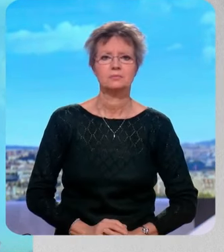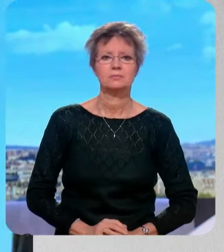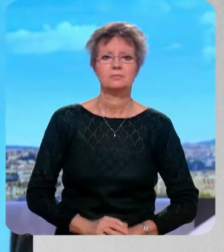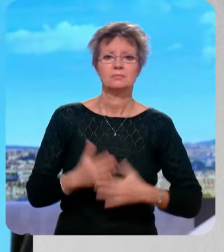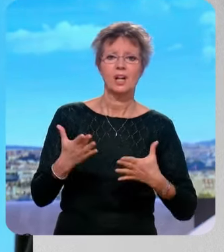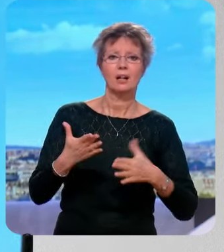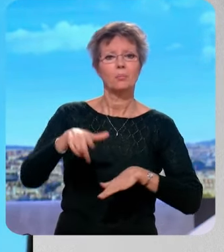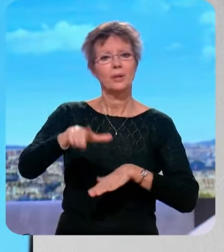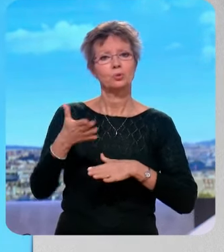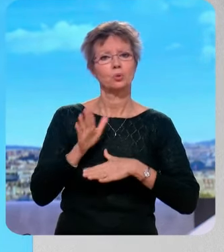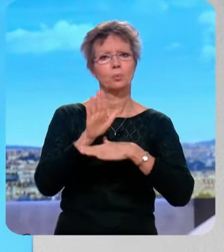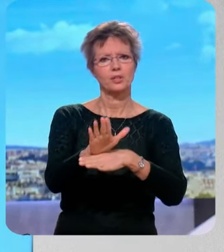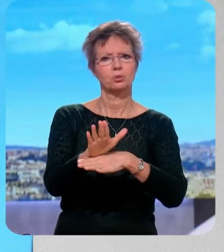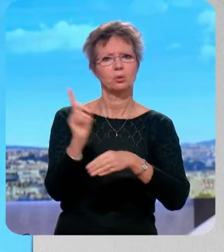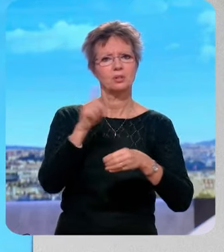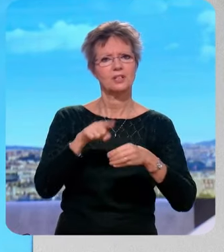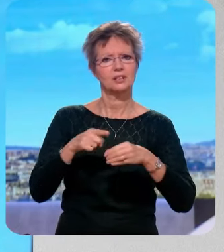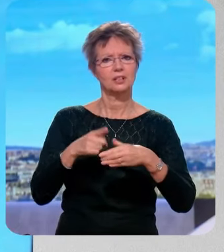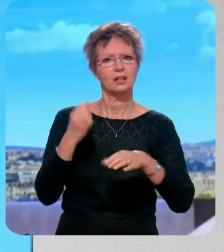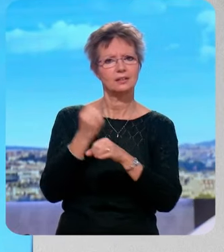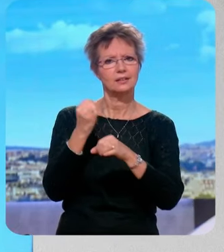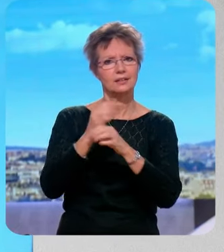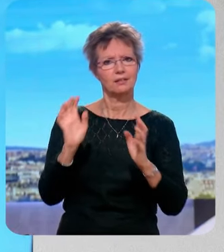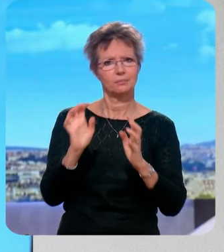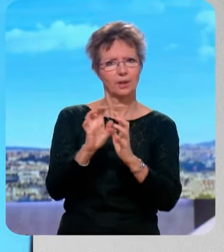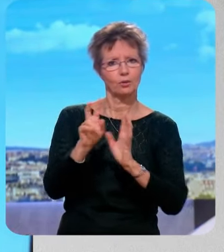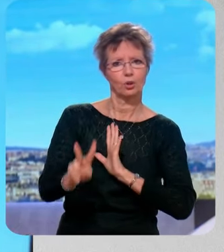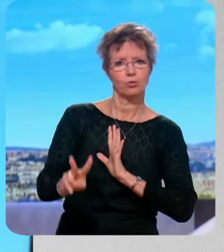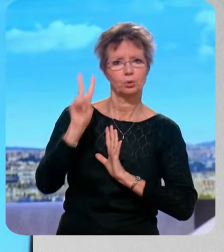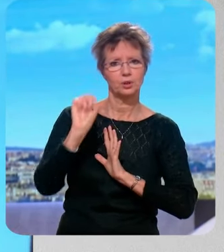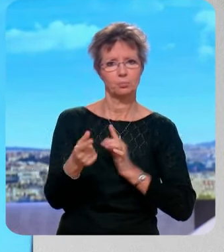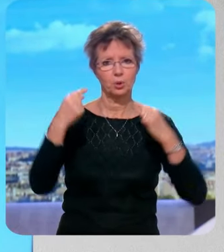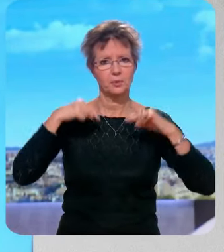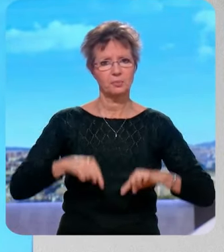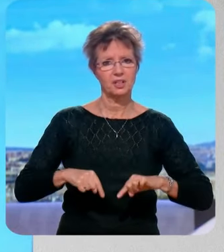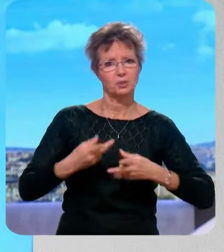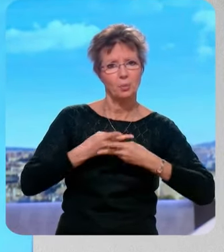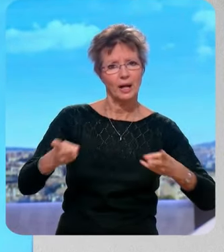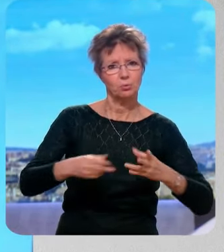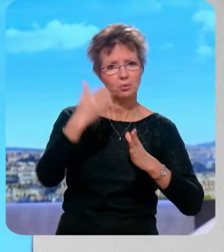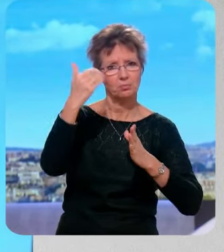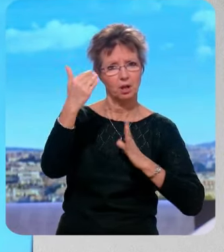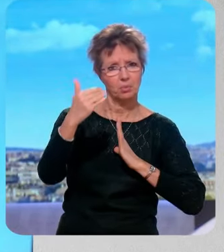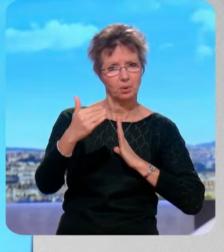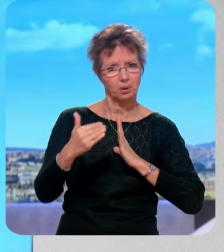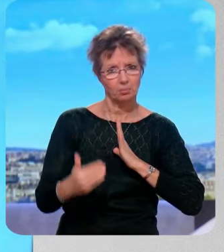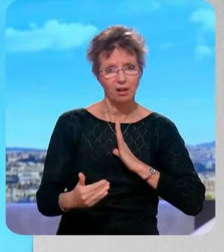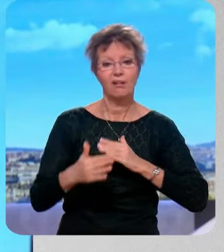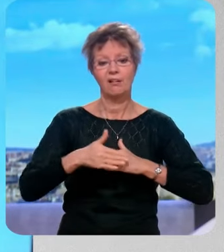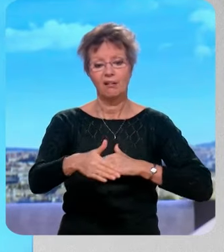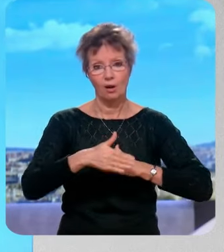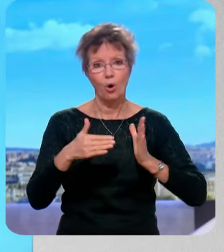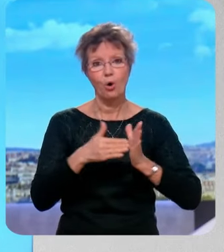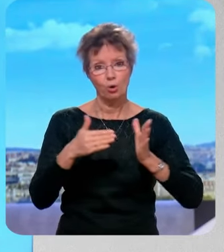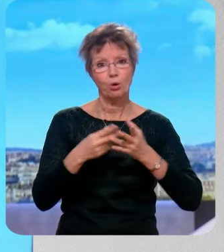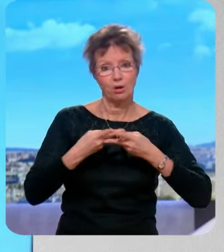représentants pour continuer. Le Premier ministre a dit vendredi et a annoncé un certain nombre de mesures. a dit qu'elles suivraient d'autres mesures. Donc il